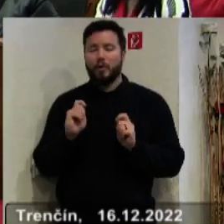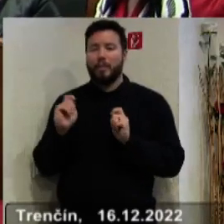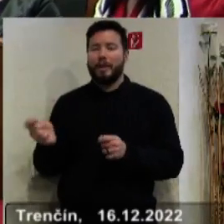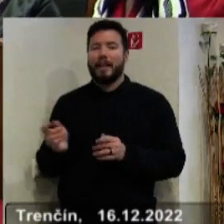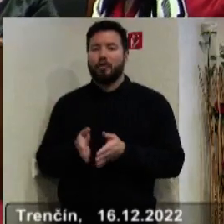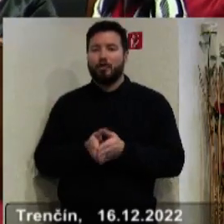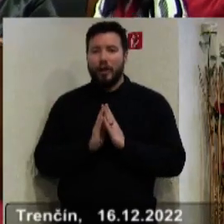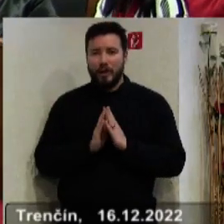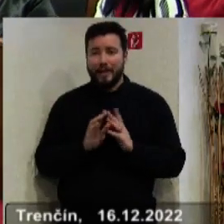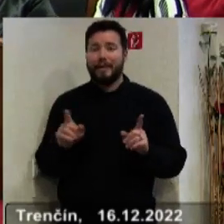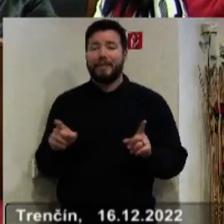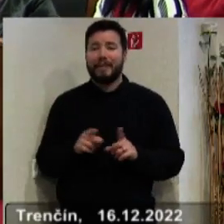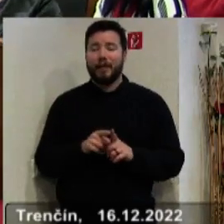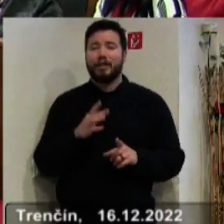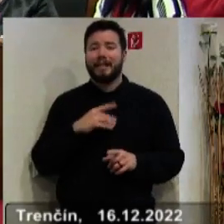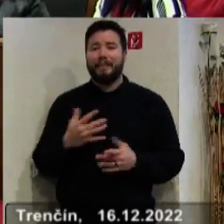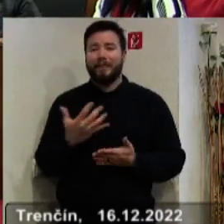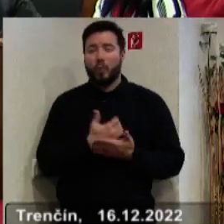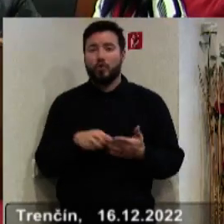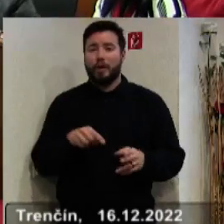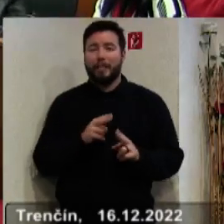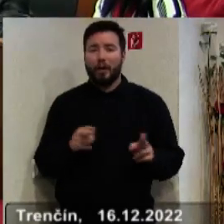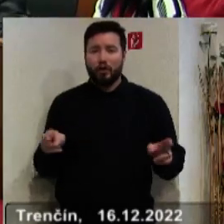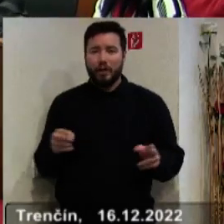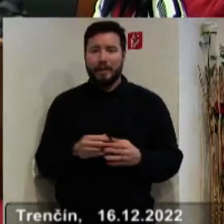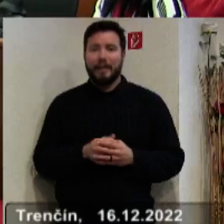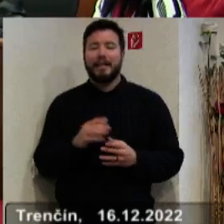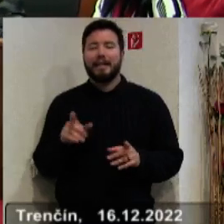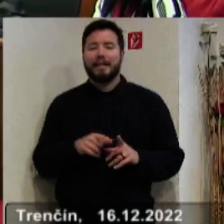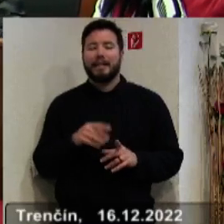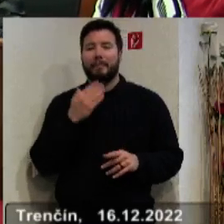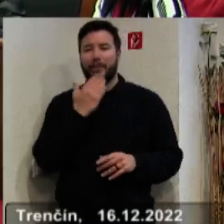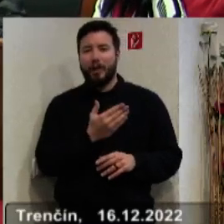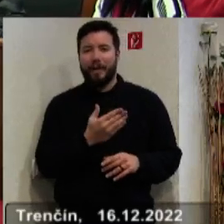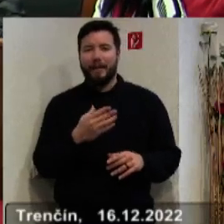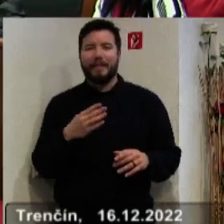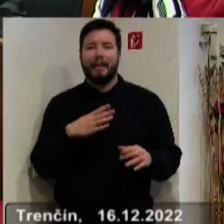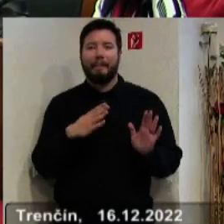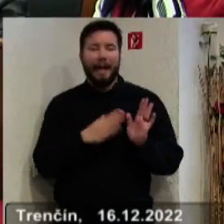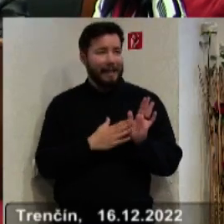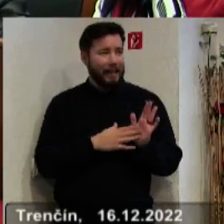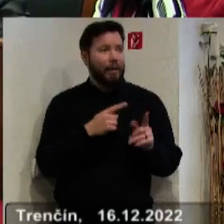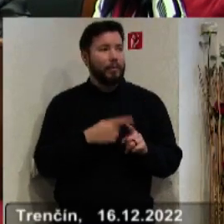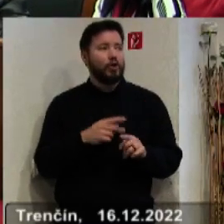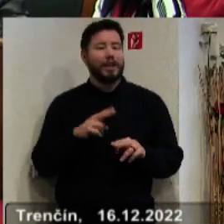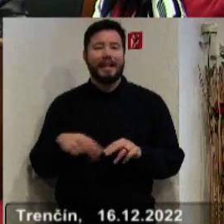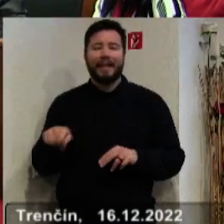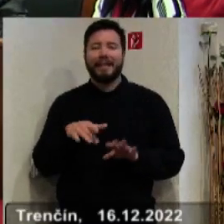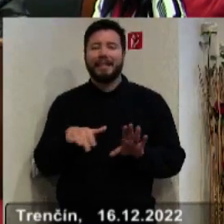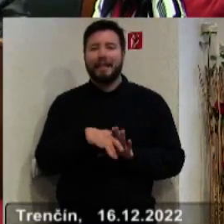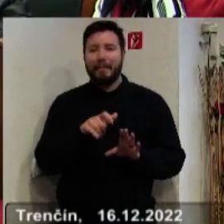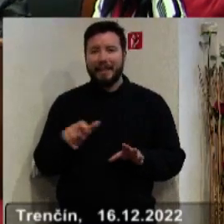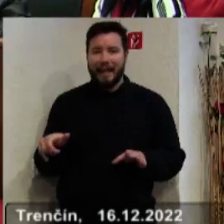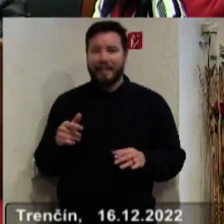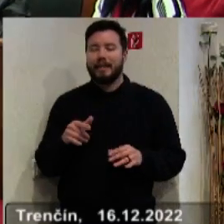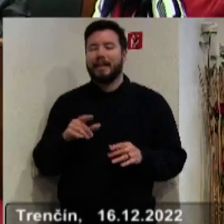žiadosti, ja by som chcela vyžívať túto príležitosť, chcela by som sa veľmi pekne poďakovať, nelen Martinke, ale aj všetkým zamestnancom odboru